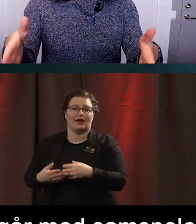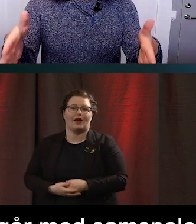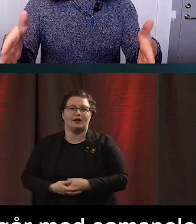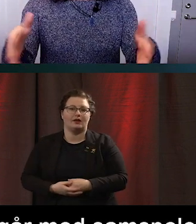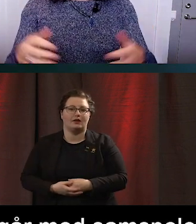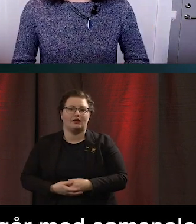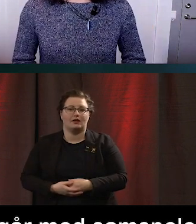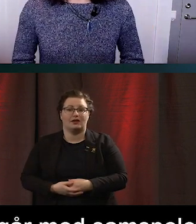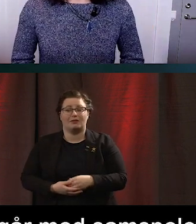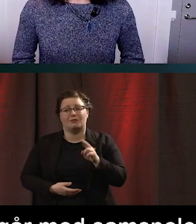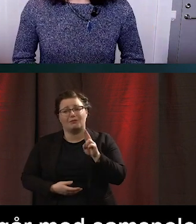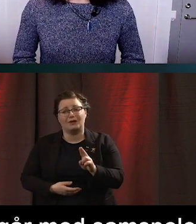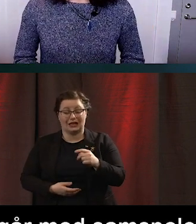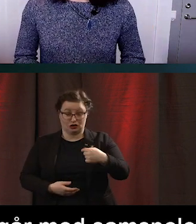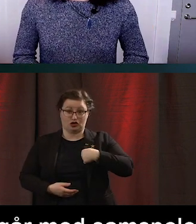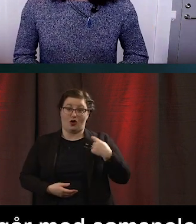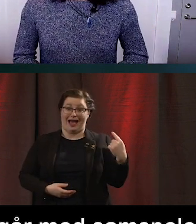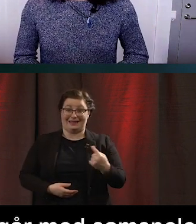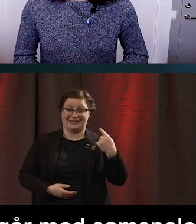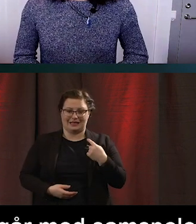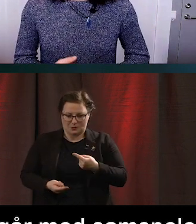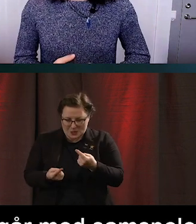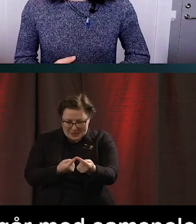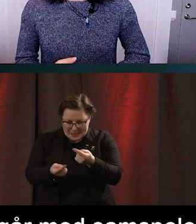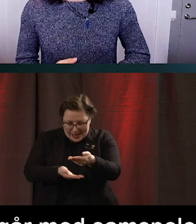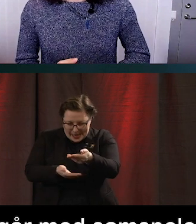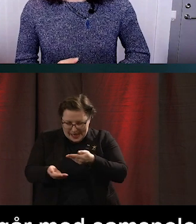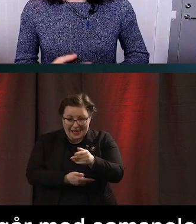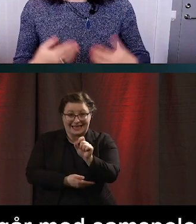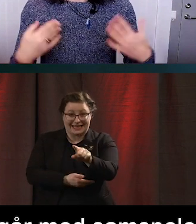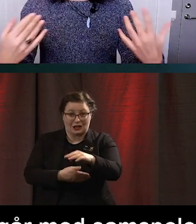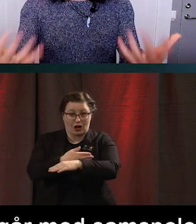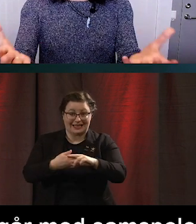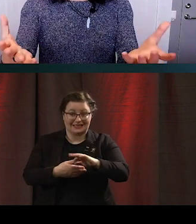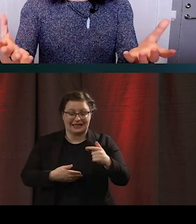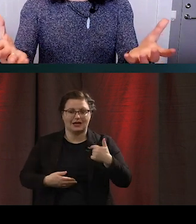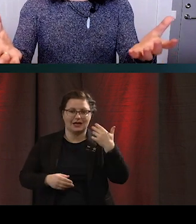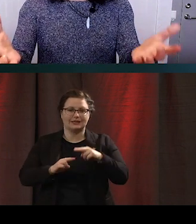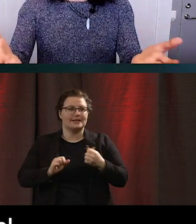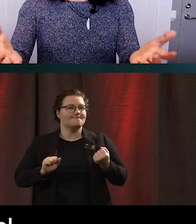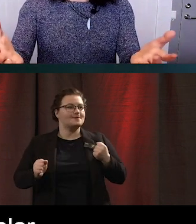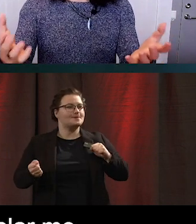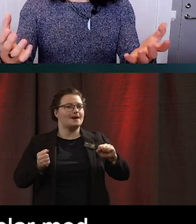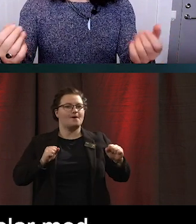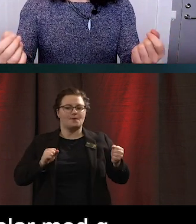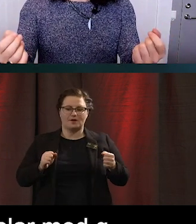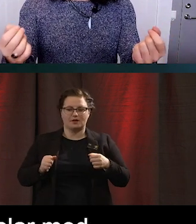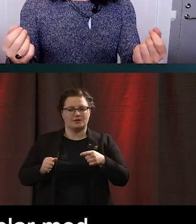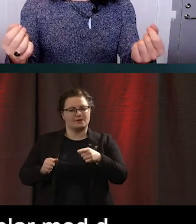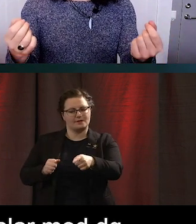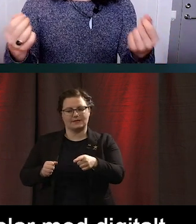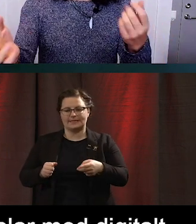som dealar med ett digitalt gränssnitt så kan det vara så att man kan känna frustration mot den myndighet eller